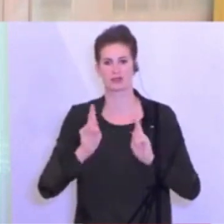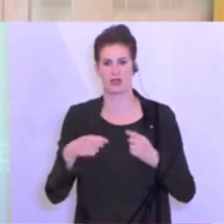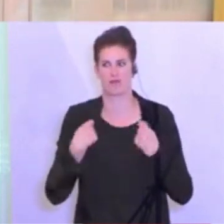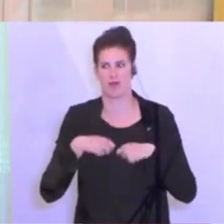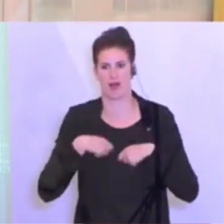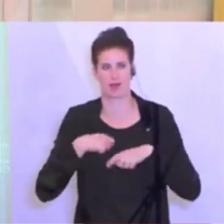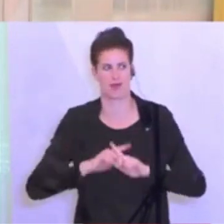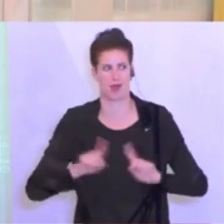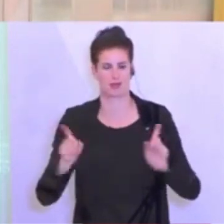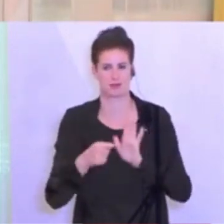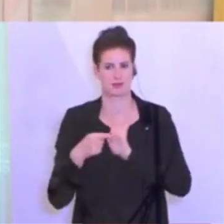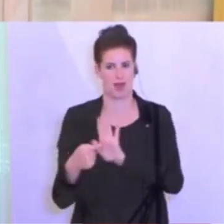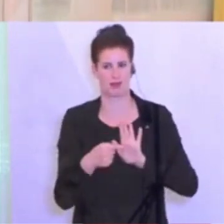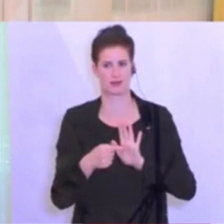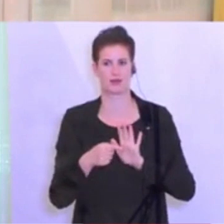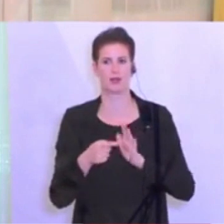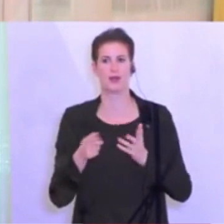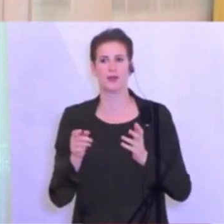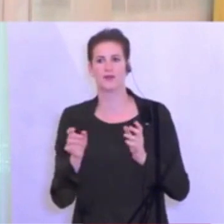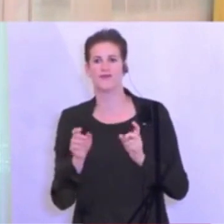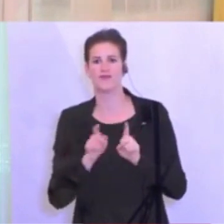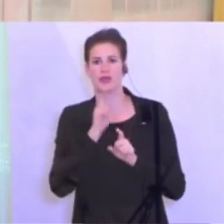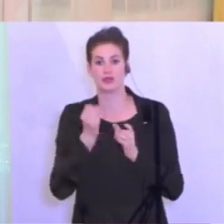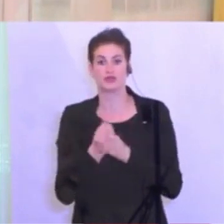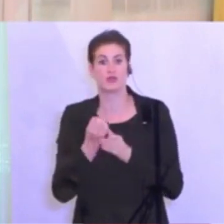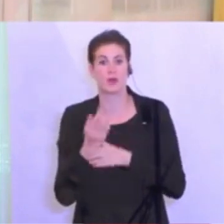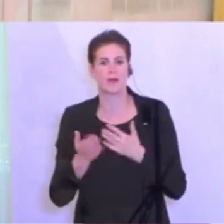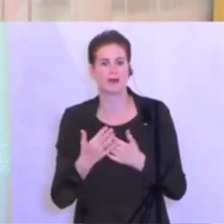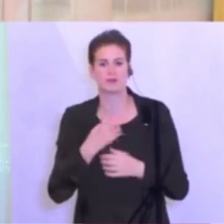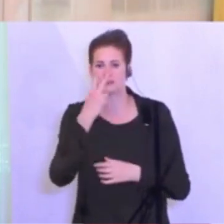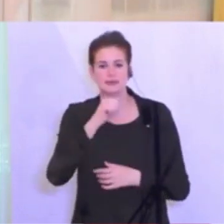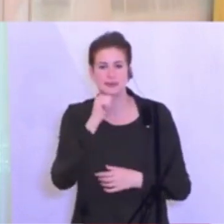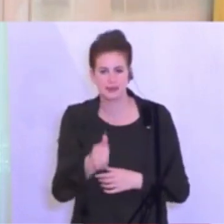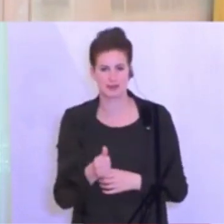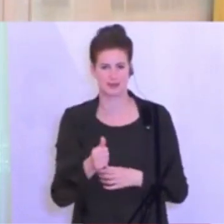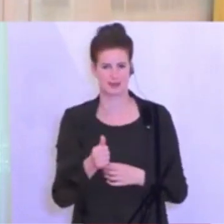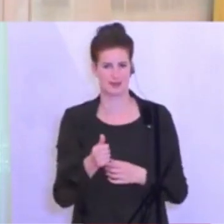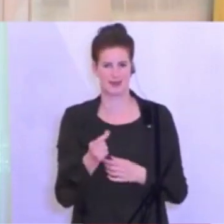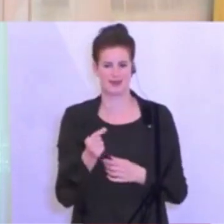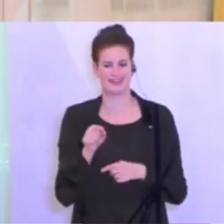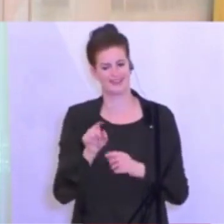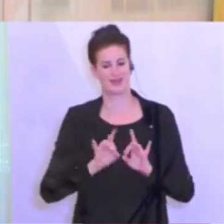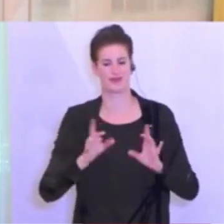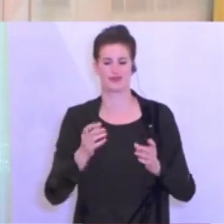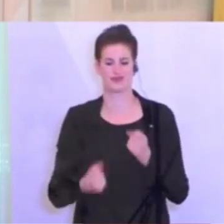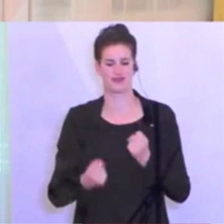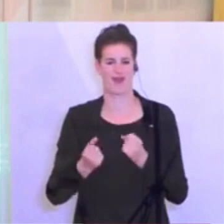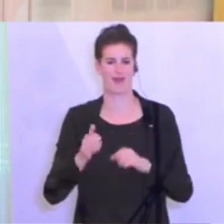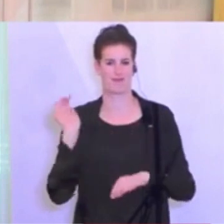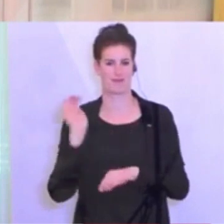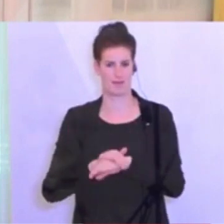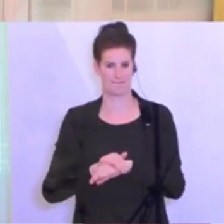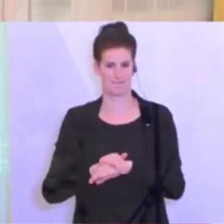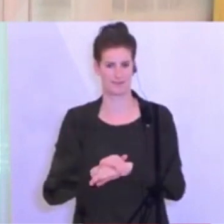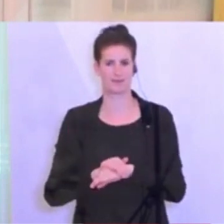asymptomatischer Patient oder bei einem asymptomatischen Patienten auftreten kann und darauf kann man dann,